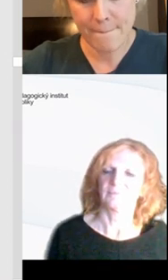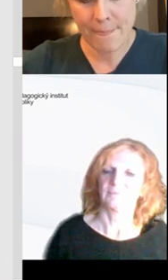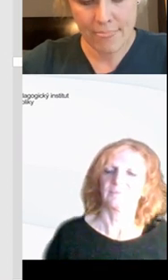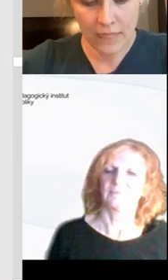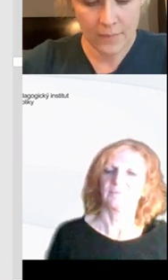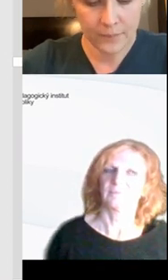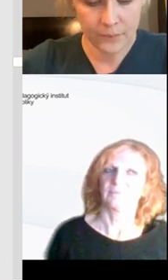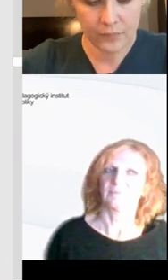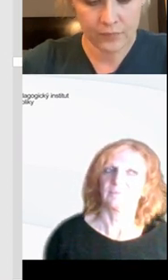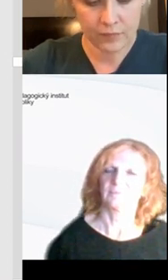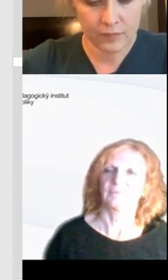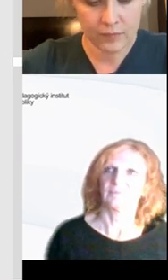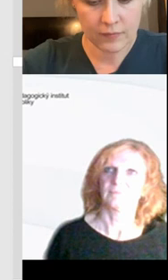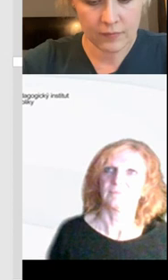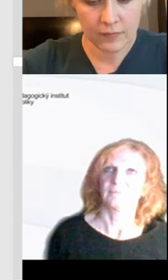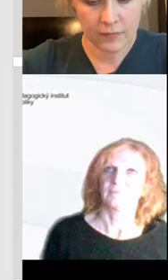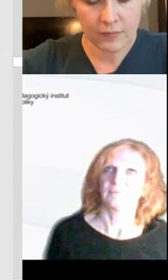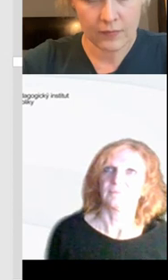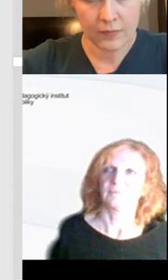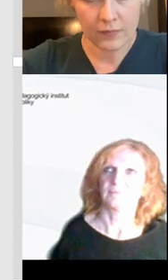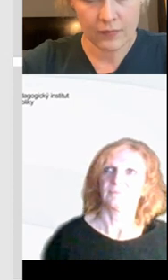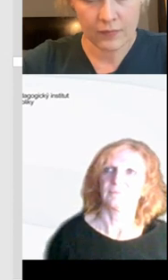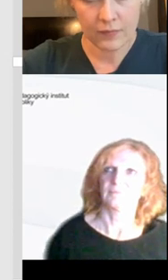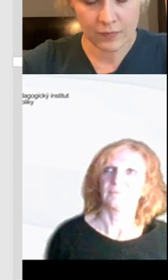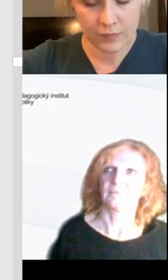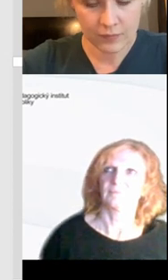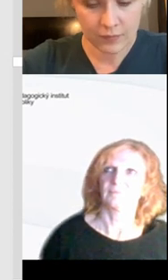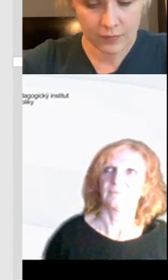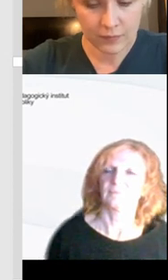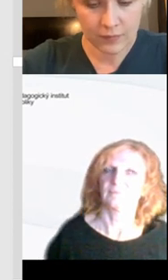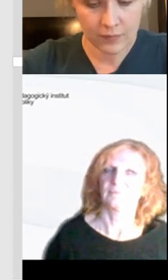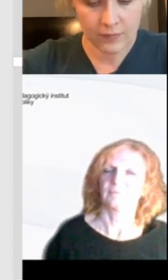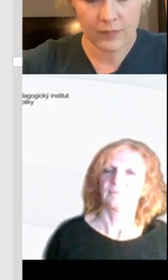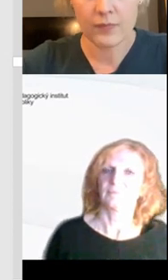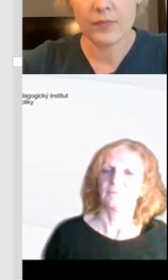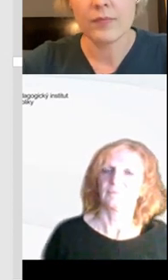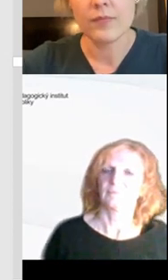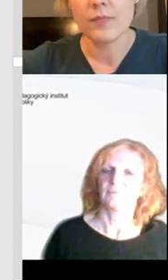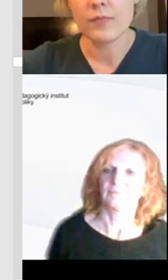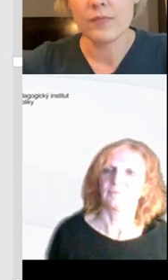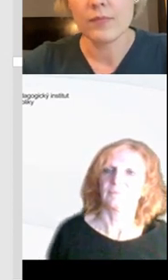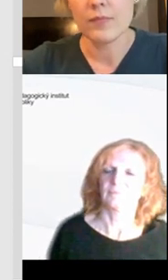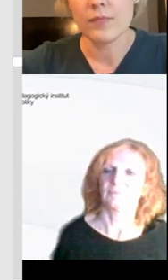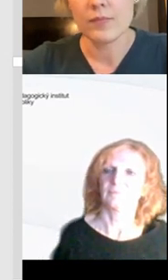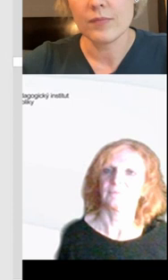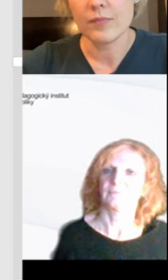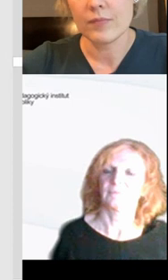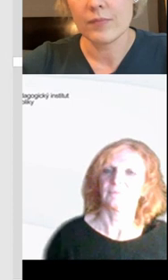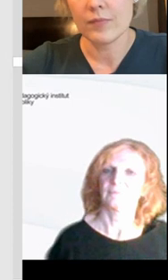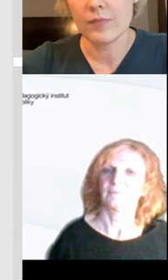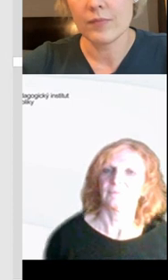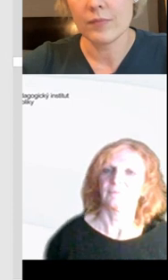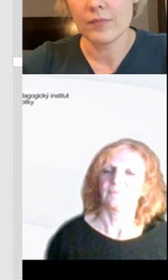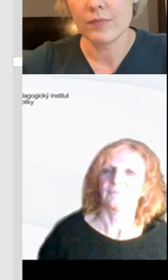týmama za ty předměty. A teďko jsme ve fázi, že paní učitelky zjistili,